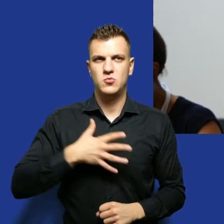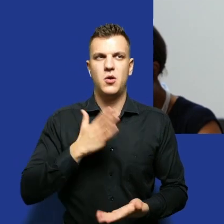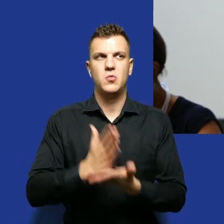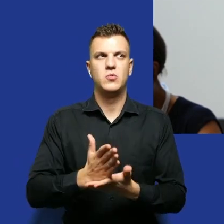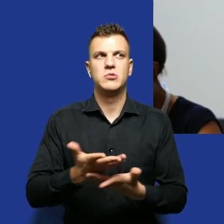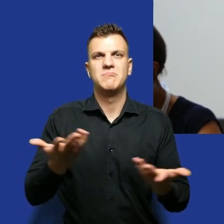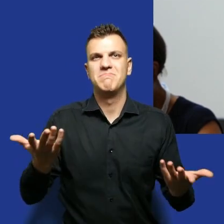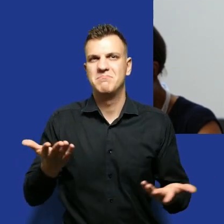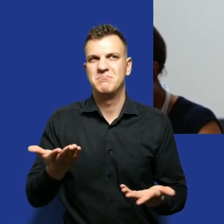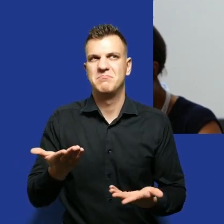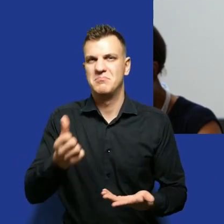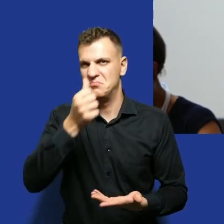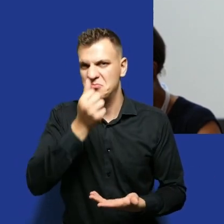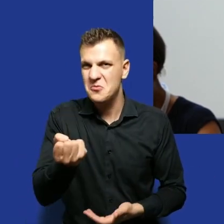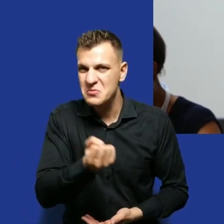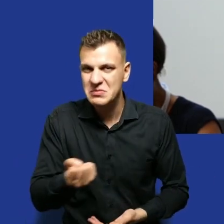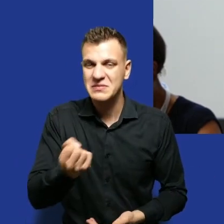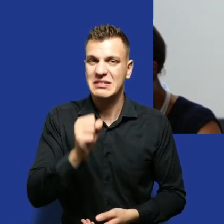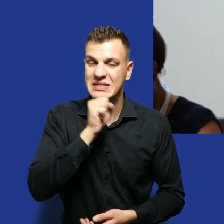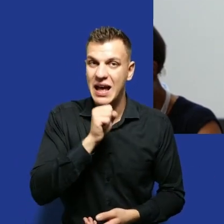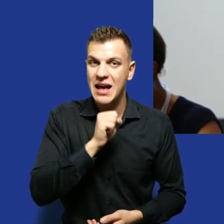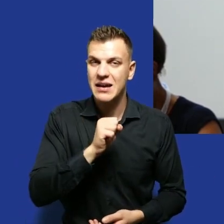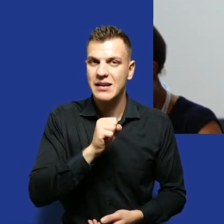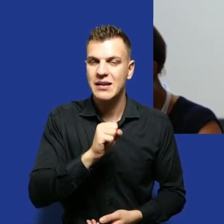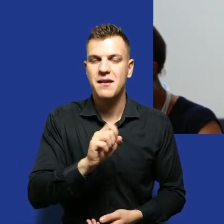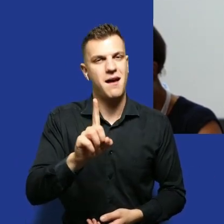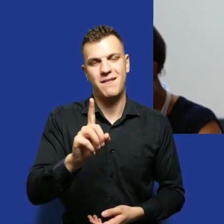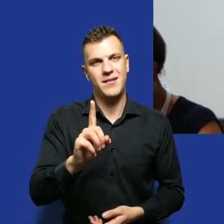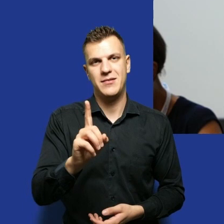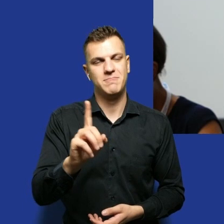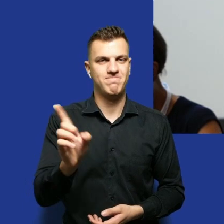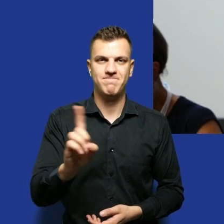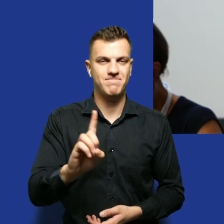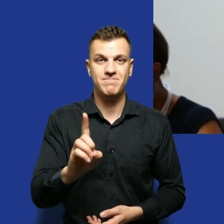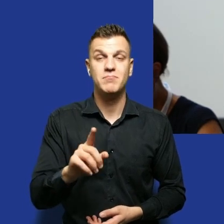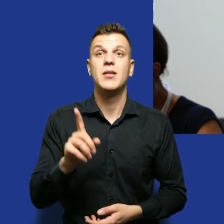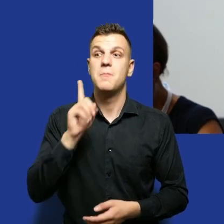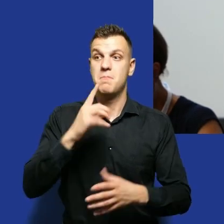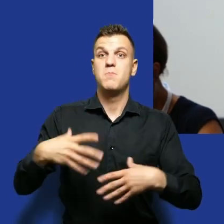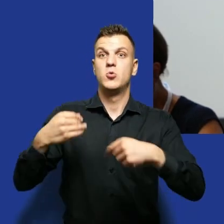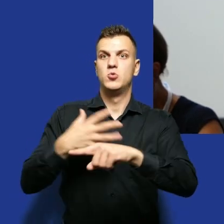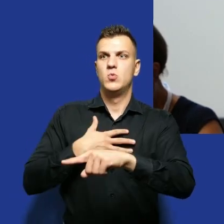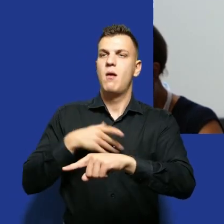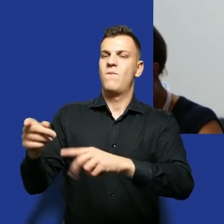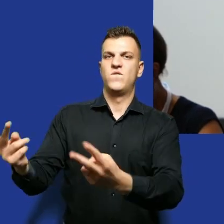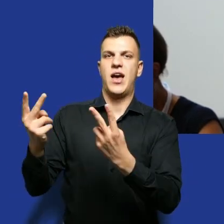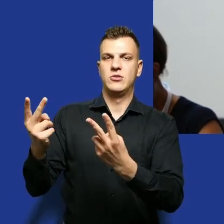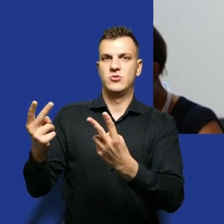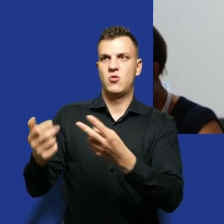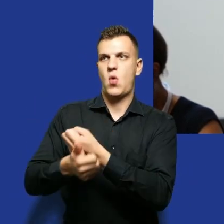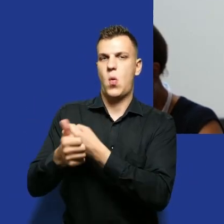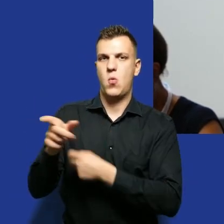ale nie. Ona od początku wyglądała jak taki poważny dokument, który miał być dla mnie ważny i faktycznie od tamtego czasu